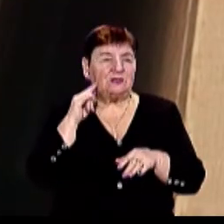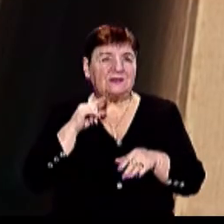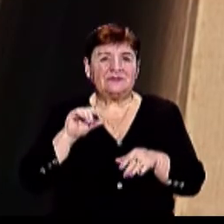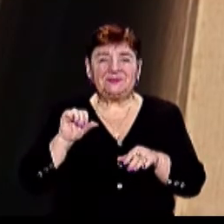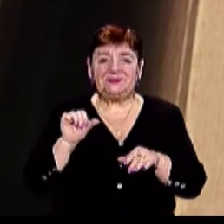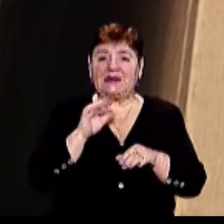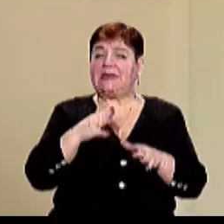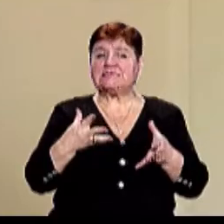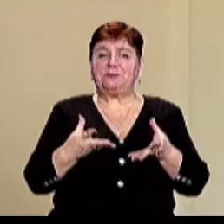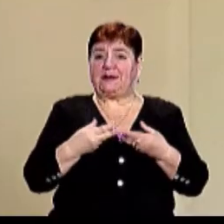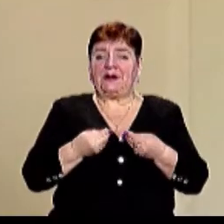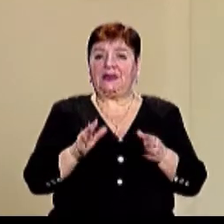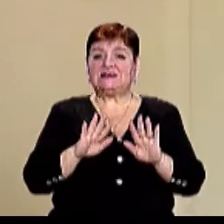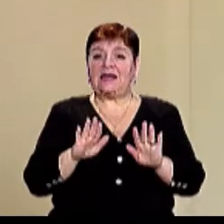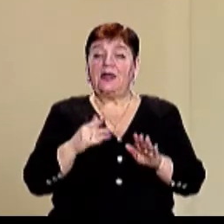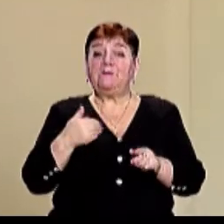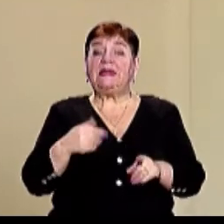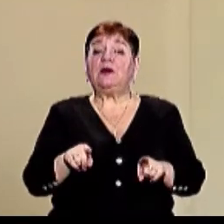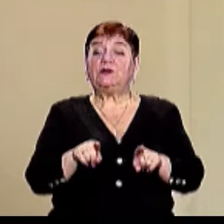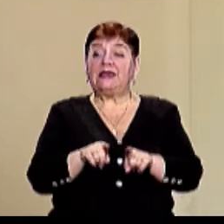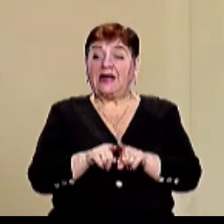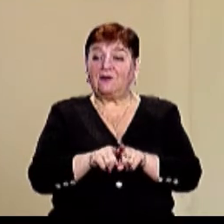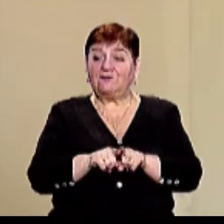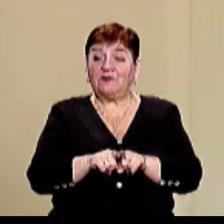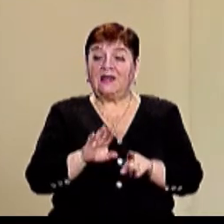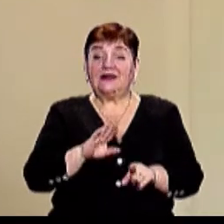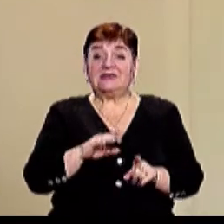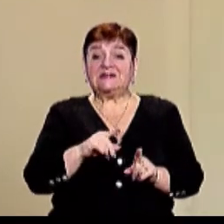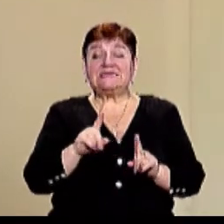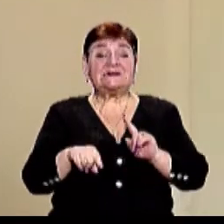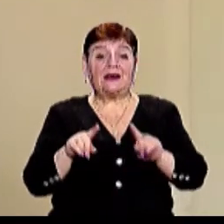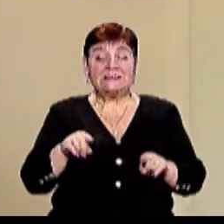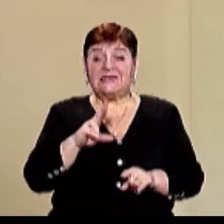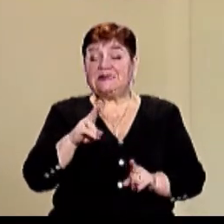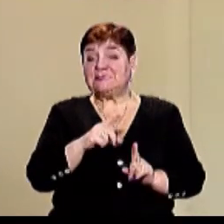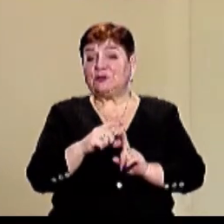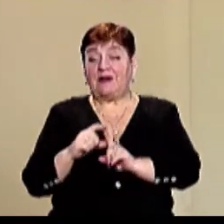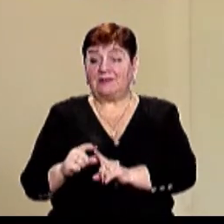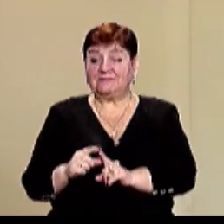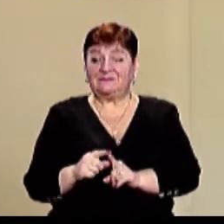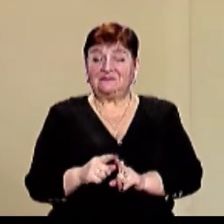слова не сприймаються, мені теж, наприклад, деякі, зараз не згадаю, слова